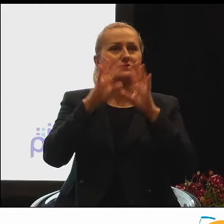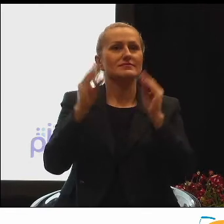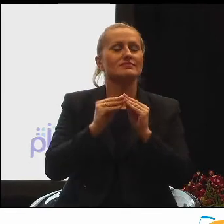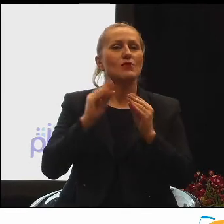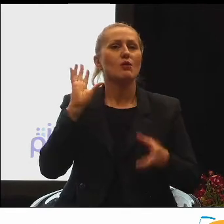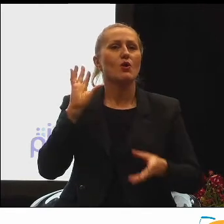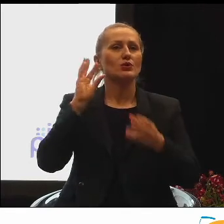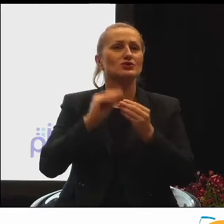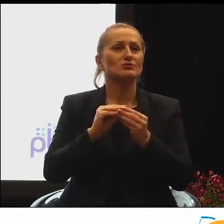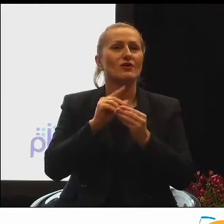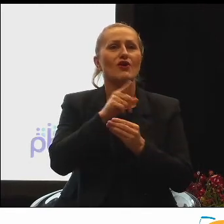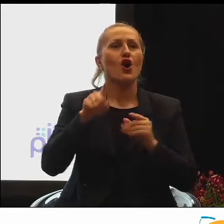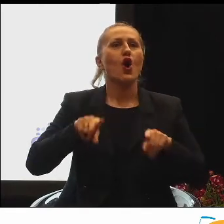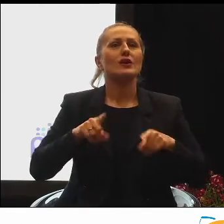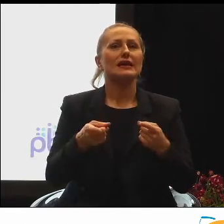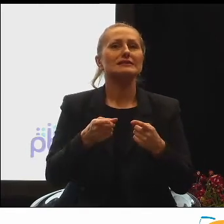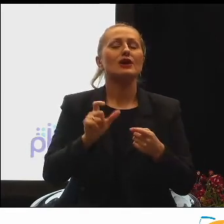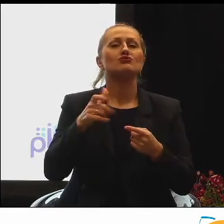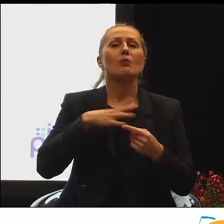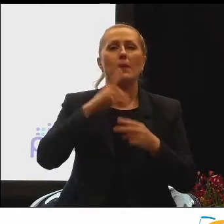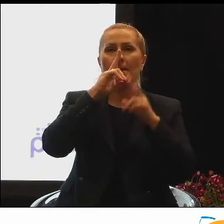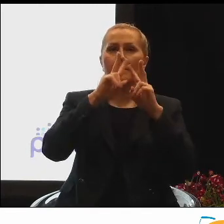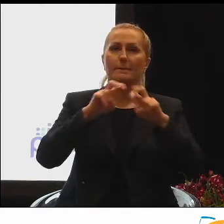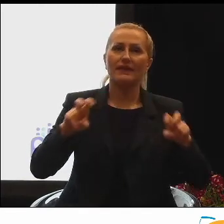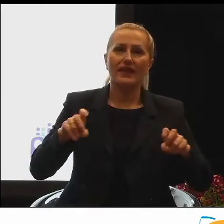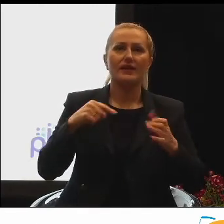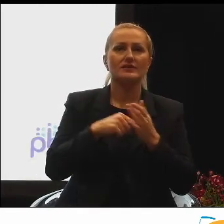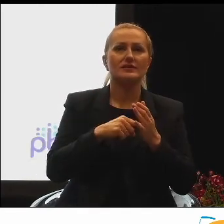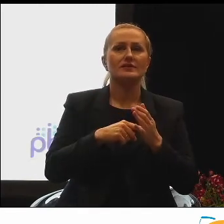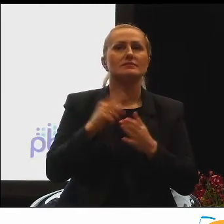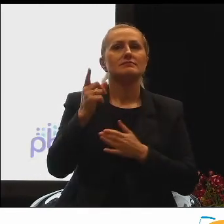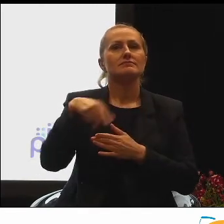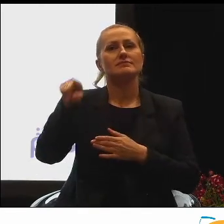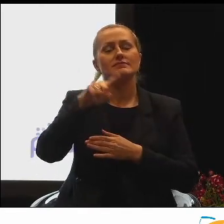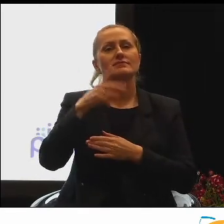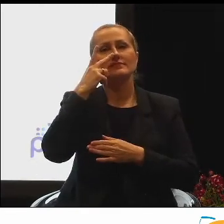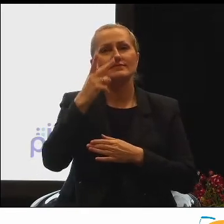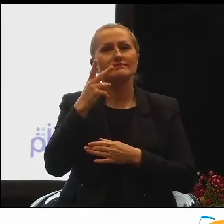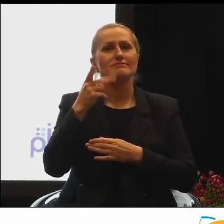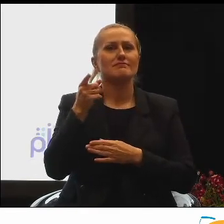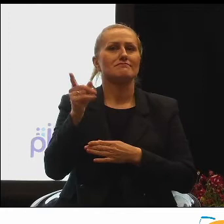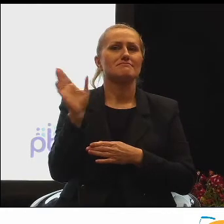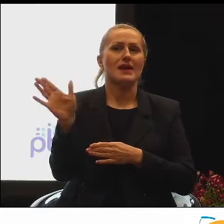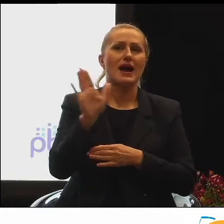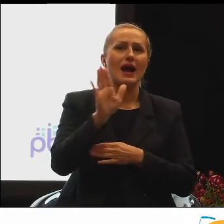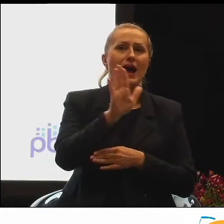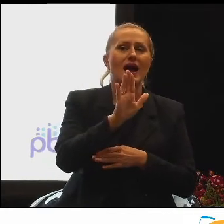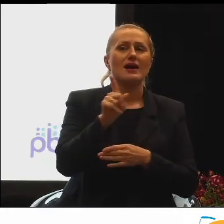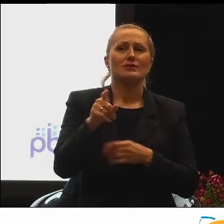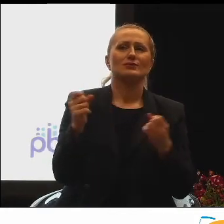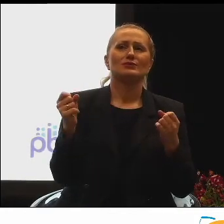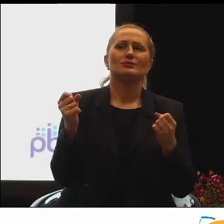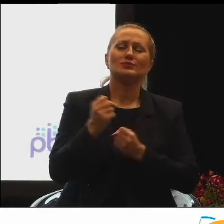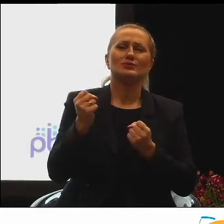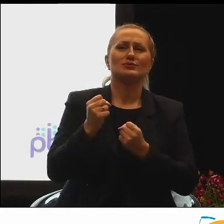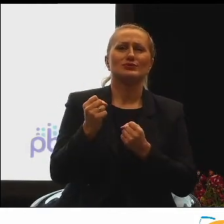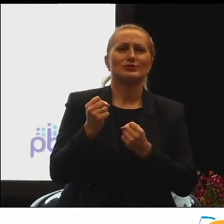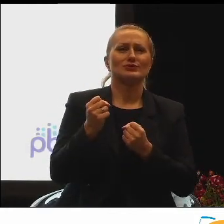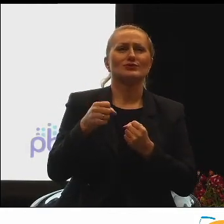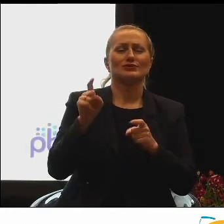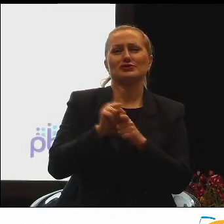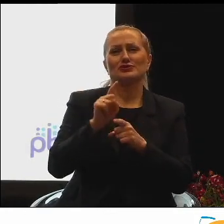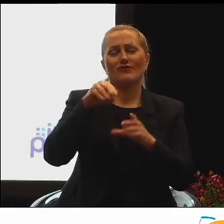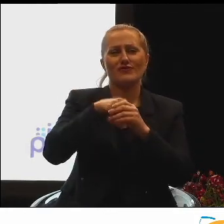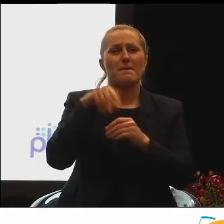organizacje, które brało udział w badaniu, cieszą się tym, że pracownicy i pracownice